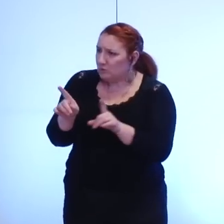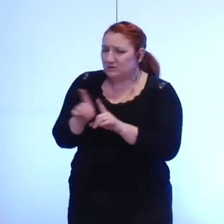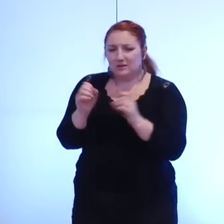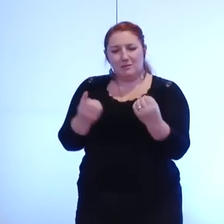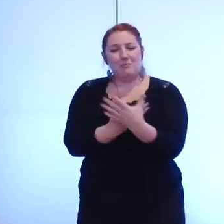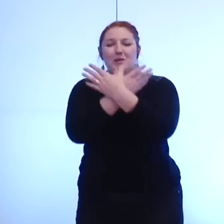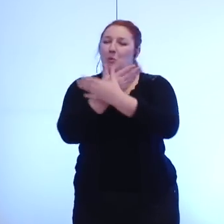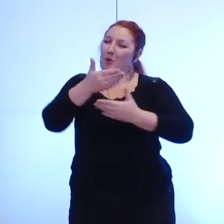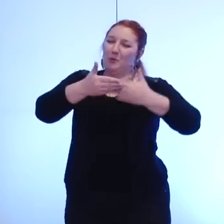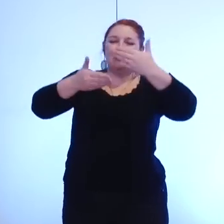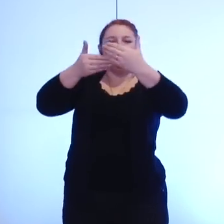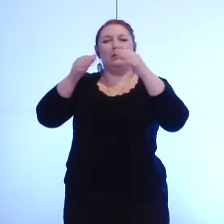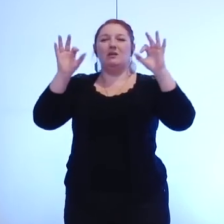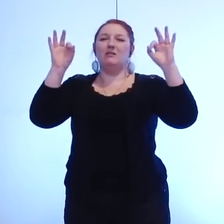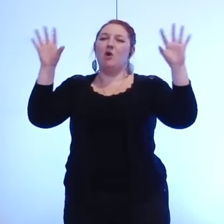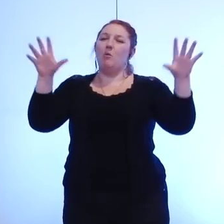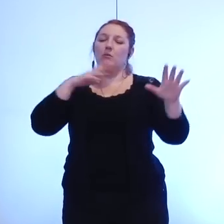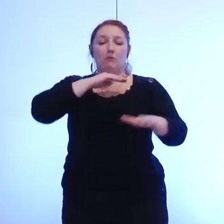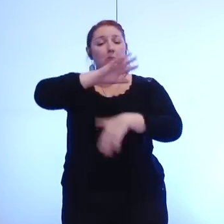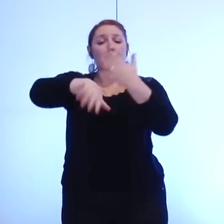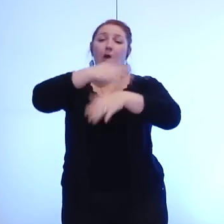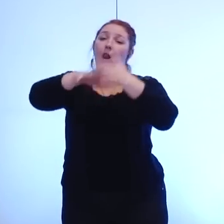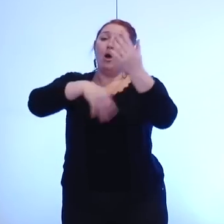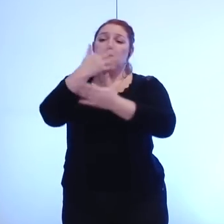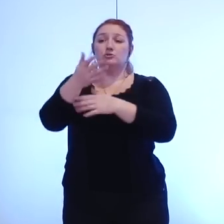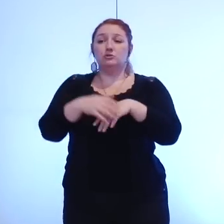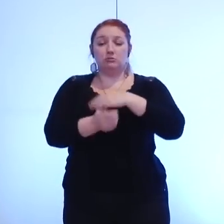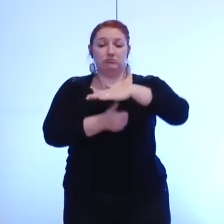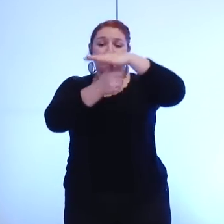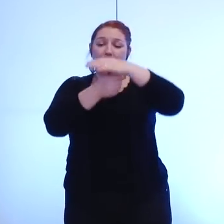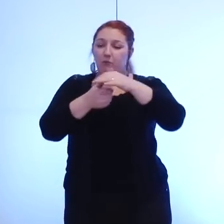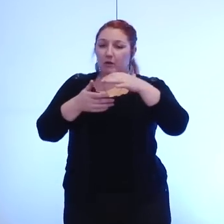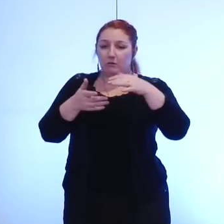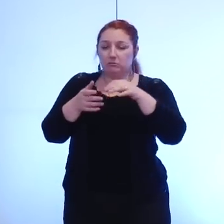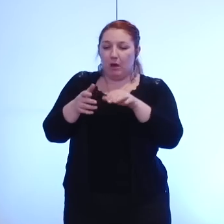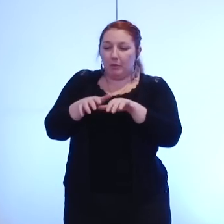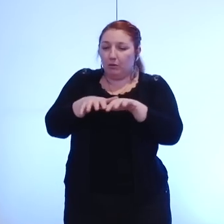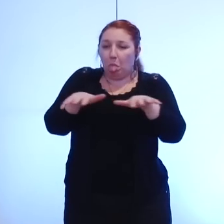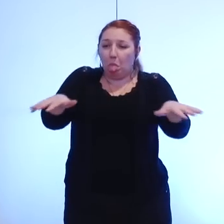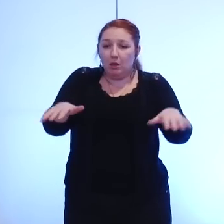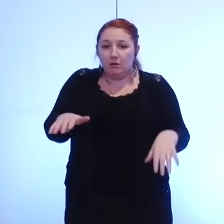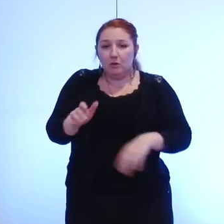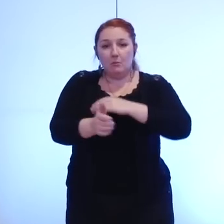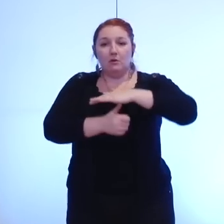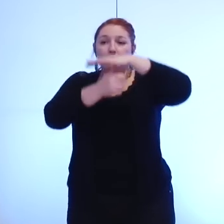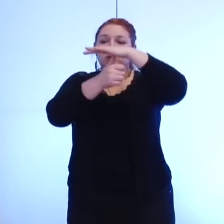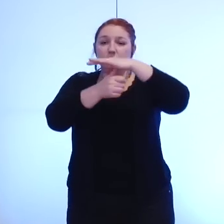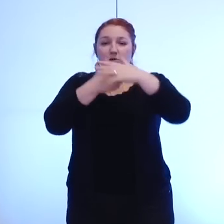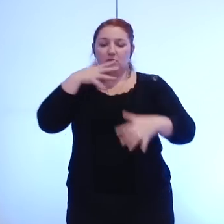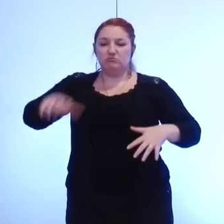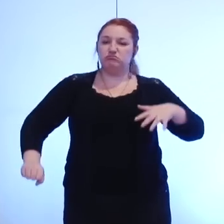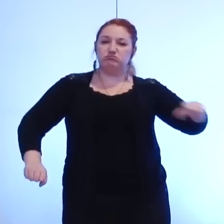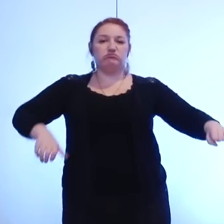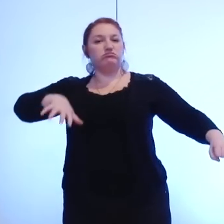en gros une métropole cassoulet avec une grosse saucisse au milieu et des flageolets autour à savoir une grosse ville-centre qui écrase avec ses gros